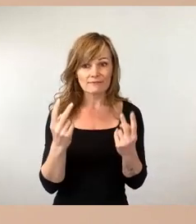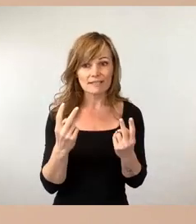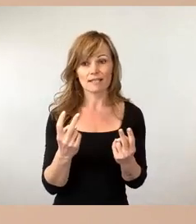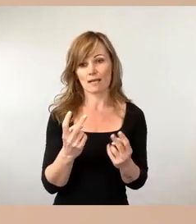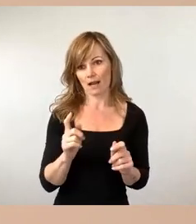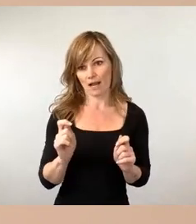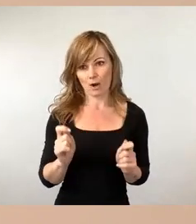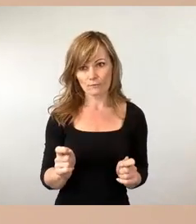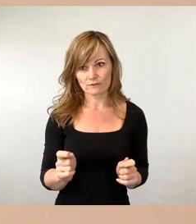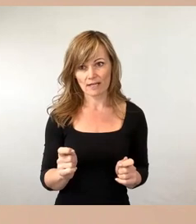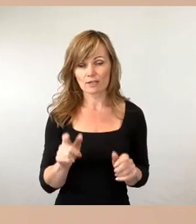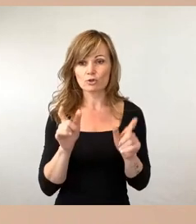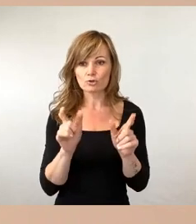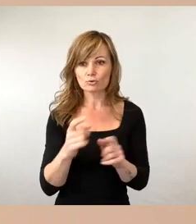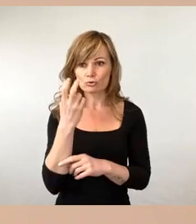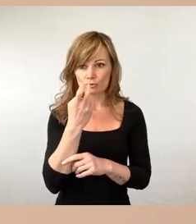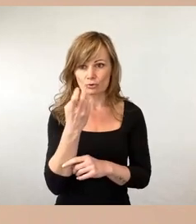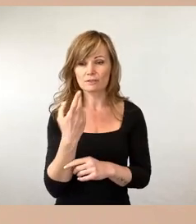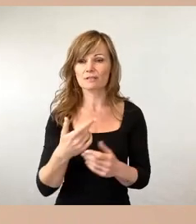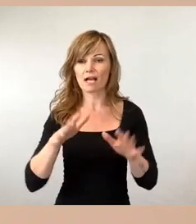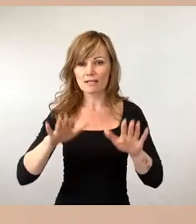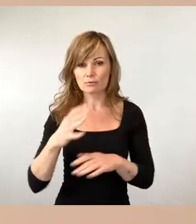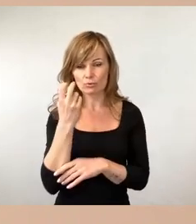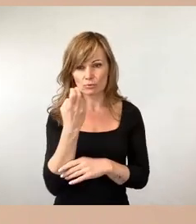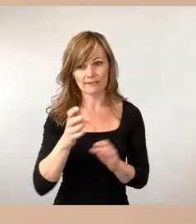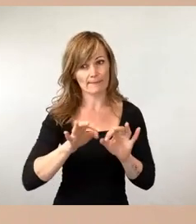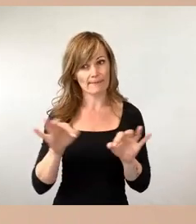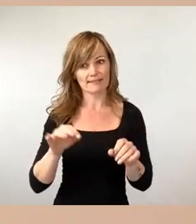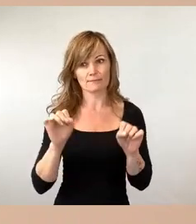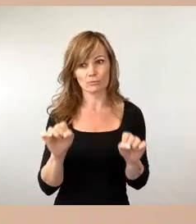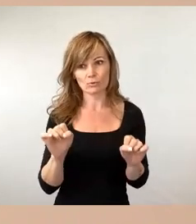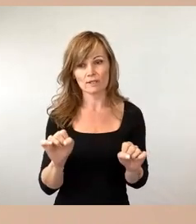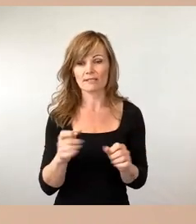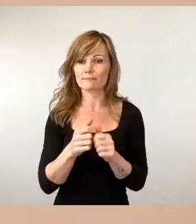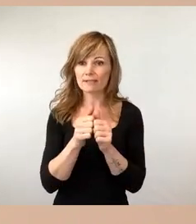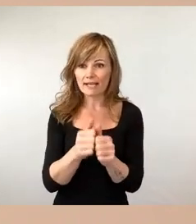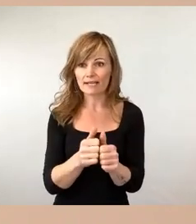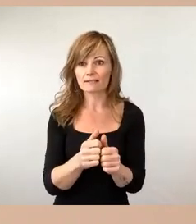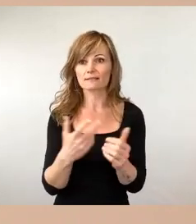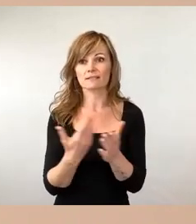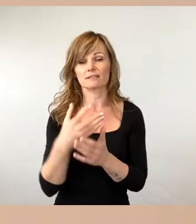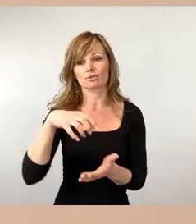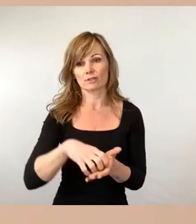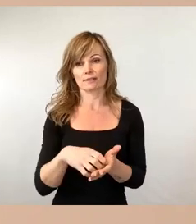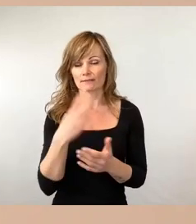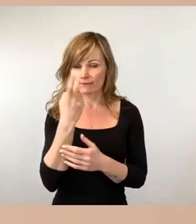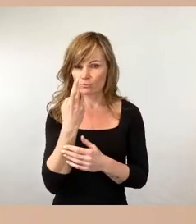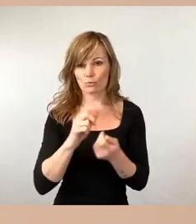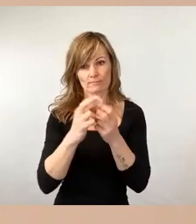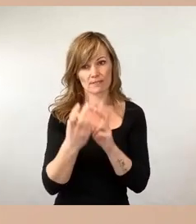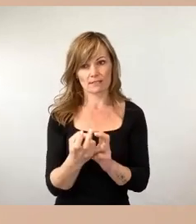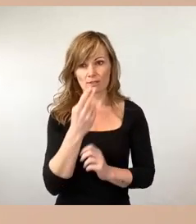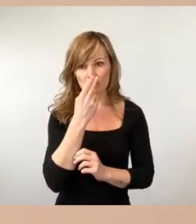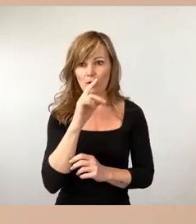Schutzsuchende und Asylsuchende bestmöglich zu begleiten, in dieser Stadt wahrnehmen. Schauen Sie nochmal in den Fachplan